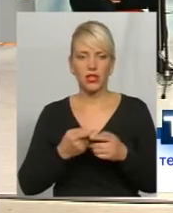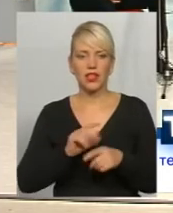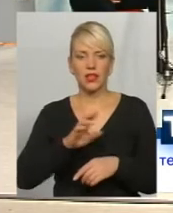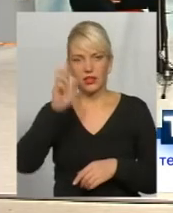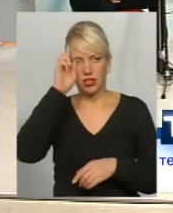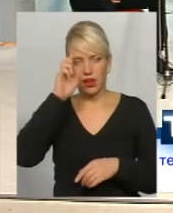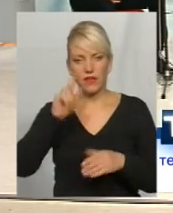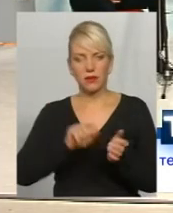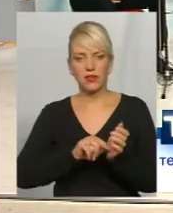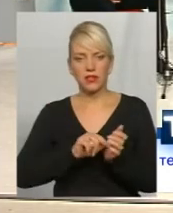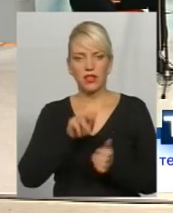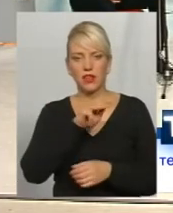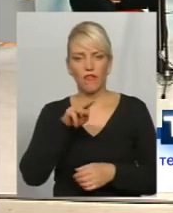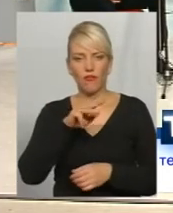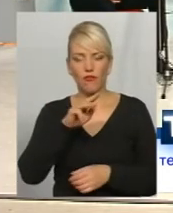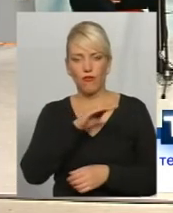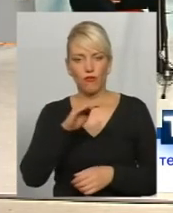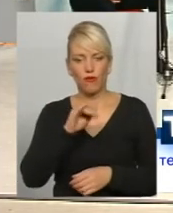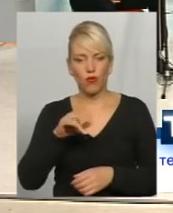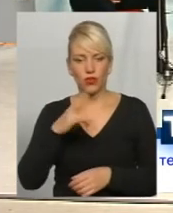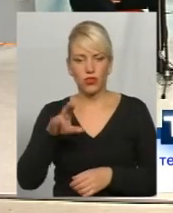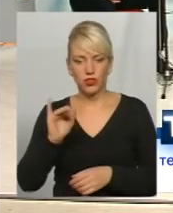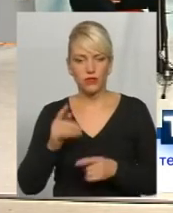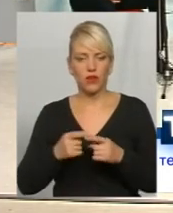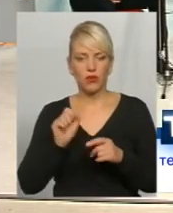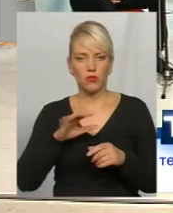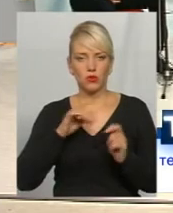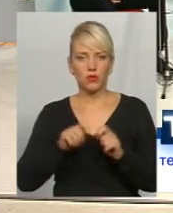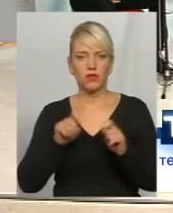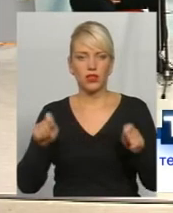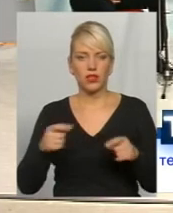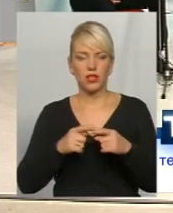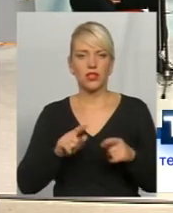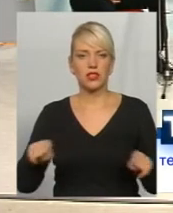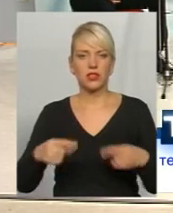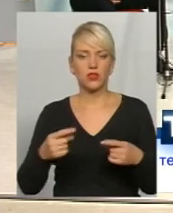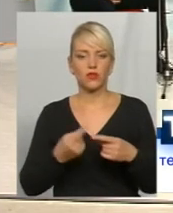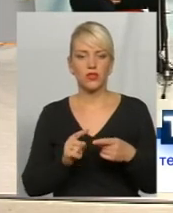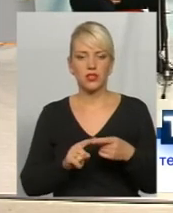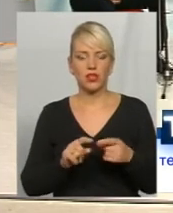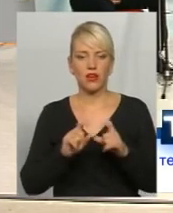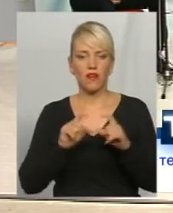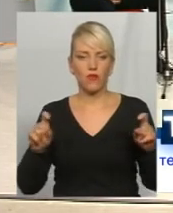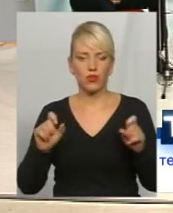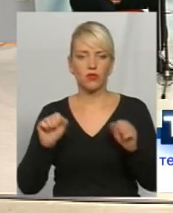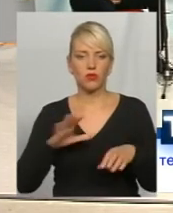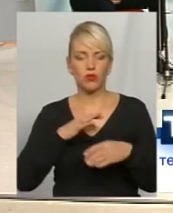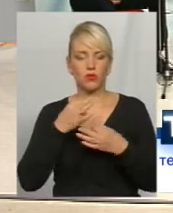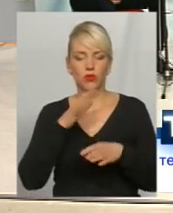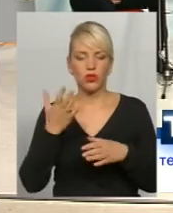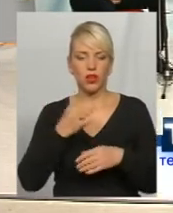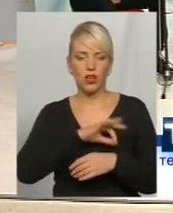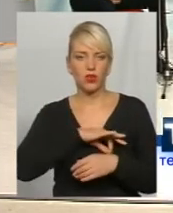пенсійних фондів. Вони можуть бути відкриті, тобто, засновниками таких фондів може бути будь-яка юридична особа за виключенням бюджетної